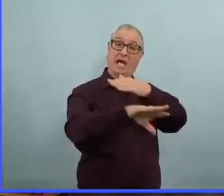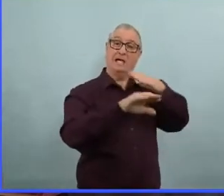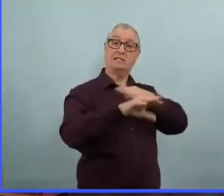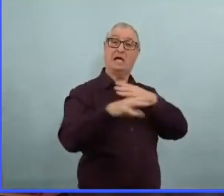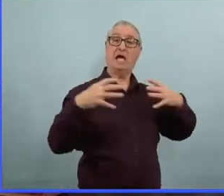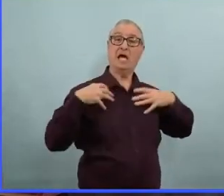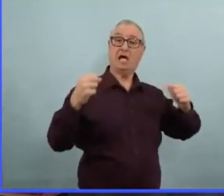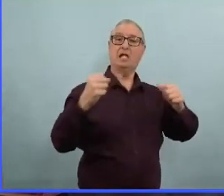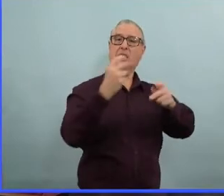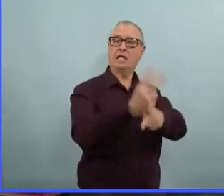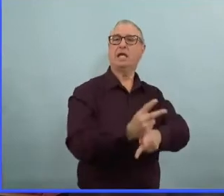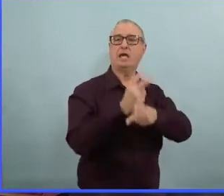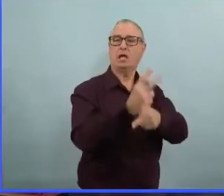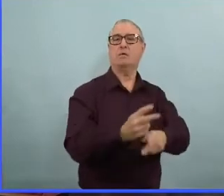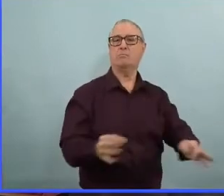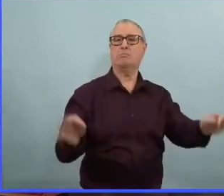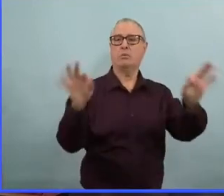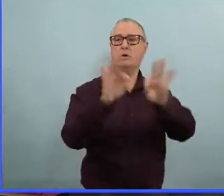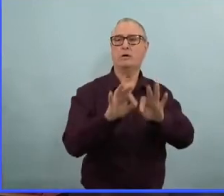autres que la COVID.